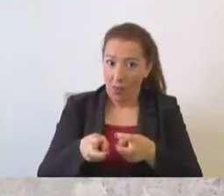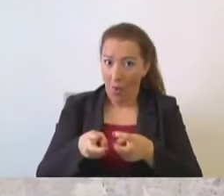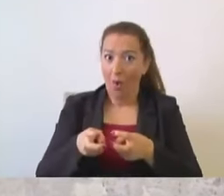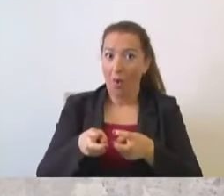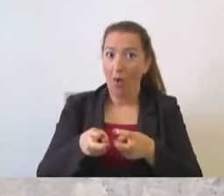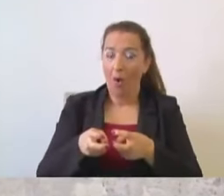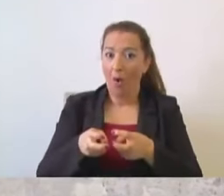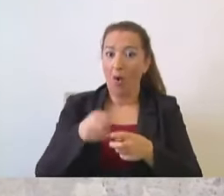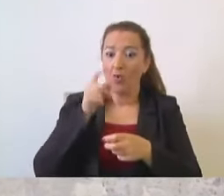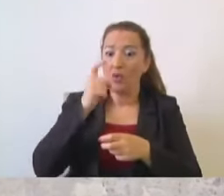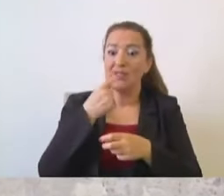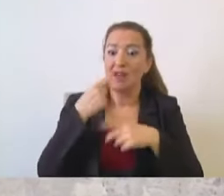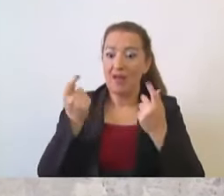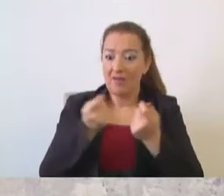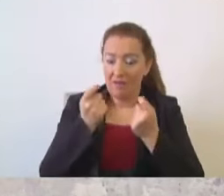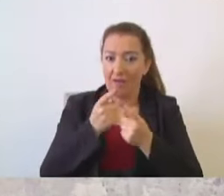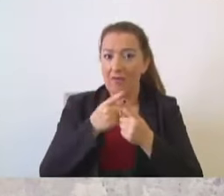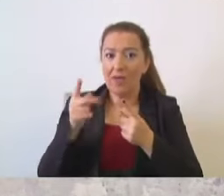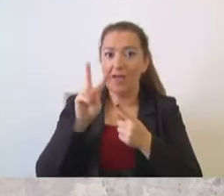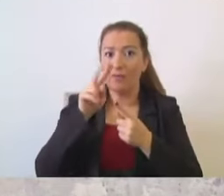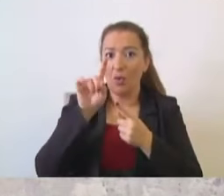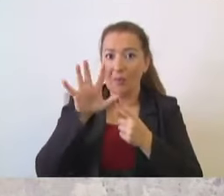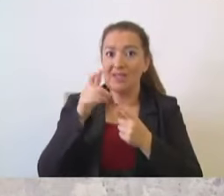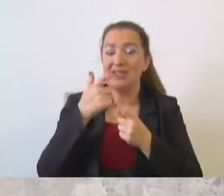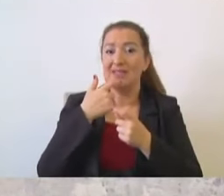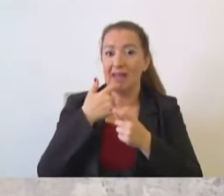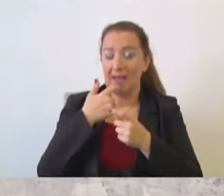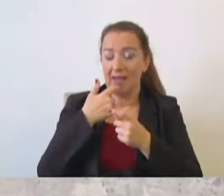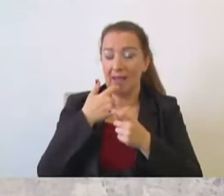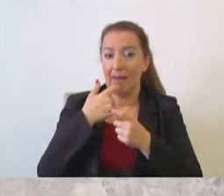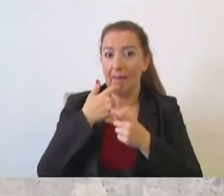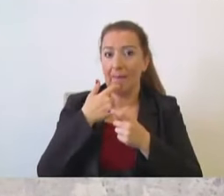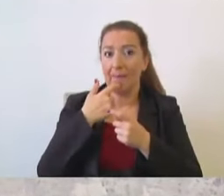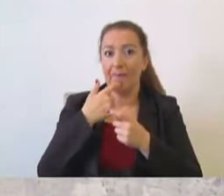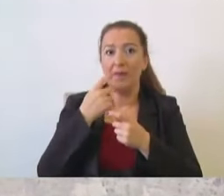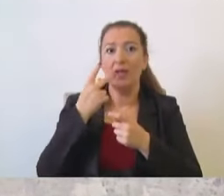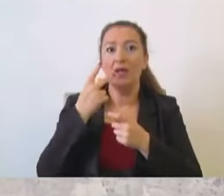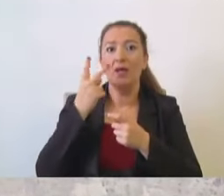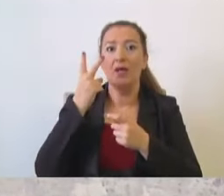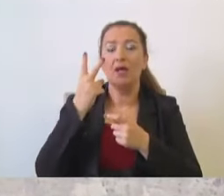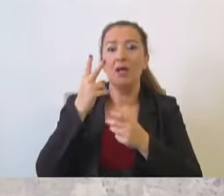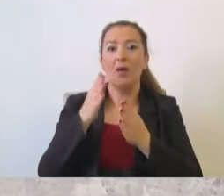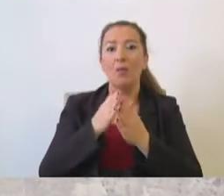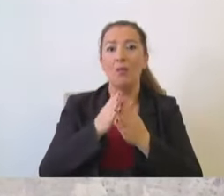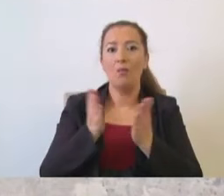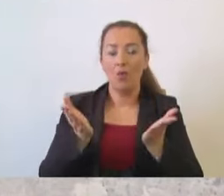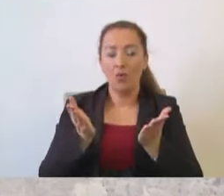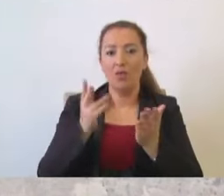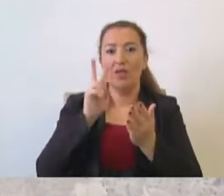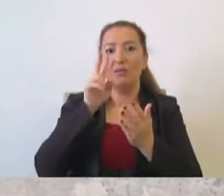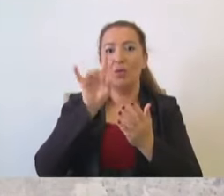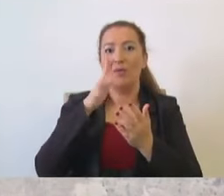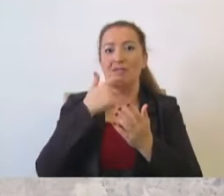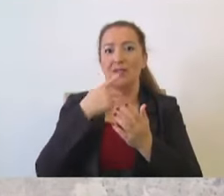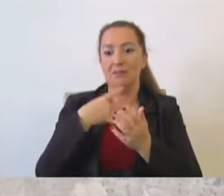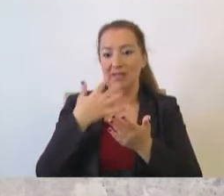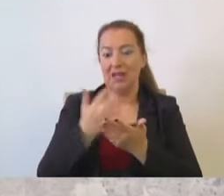o dokuz sene sonunda 2015 yılında ikiye bölündü. 2015 yılında.